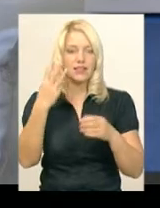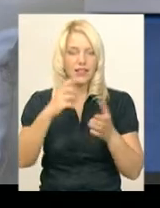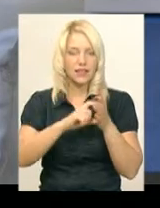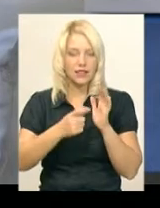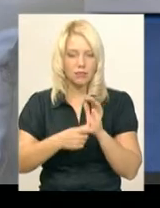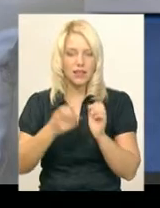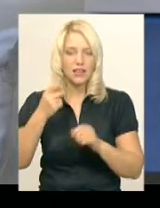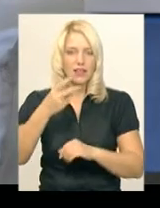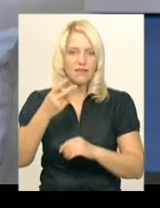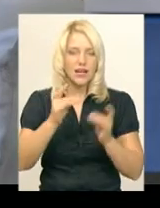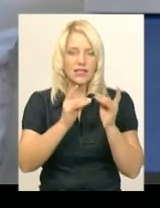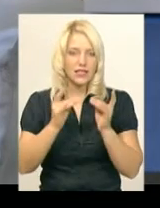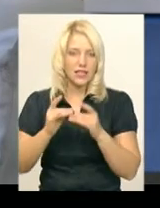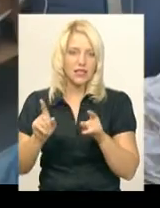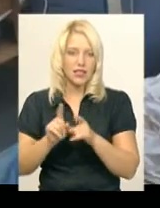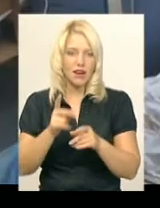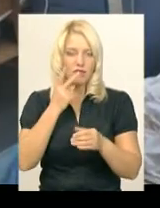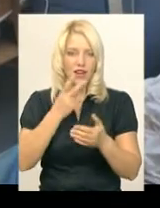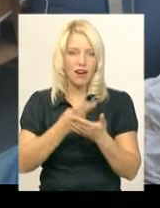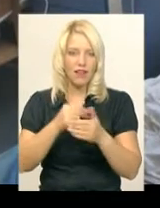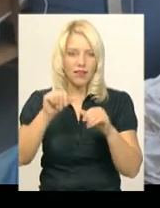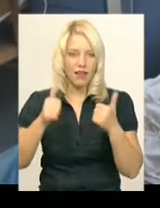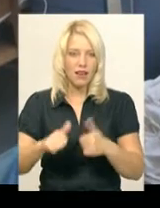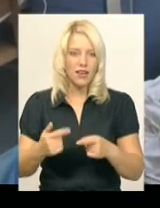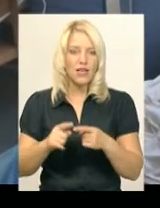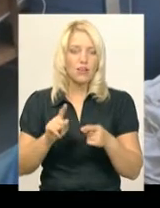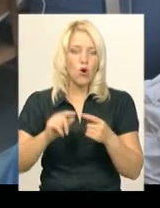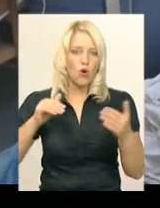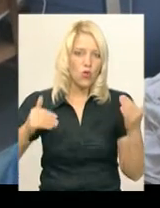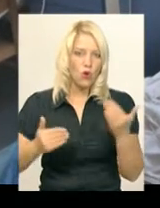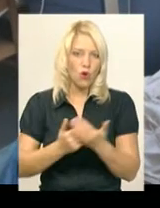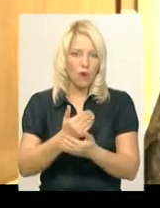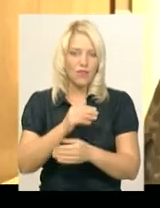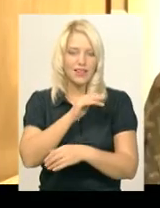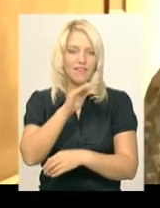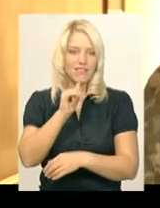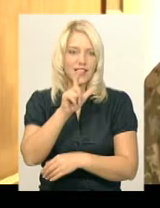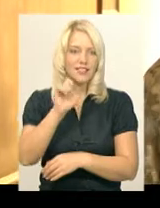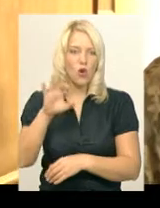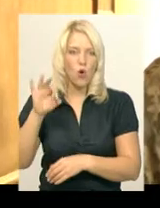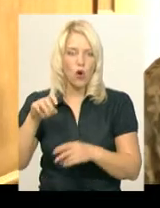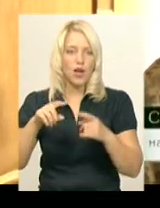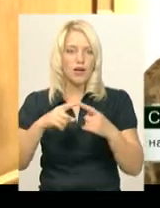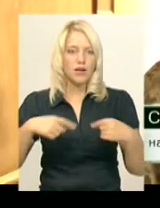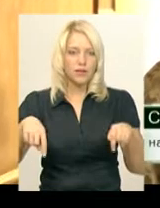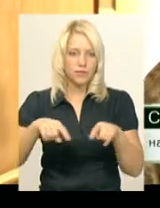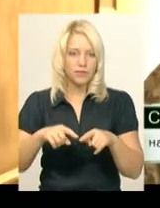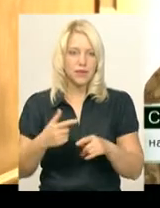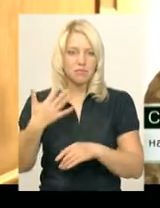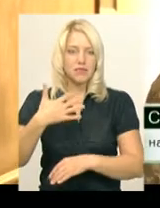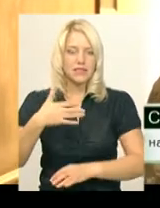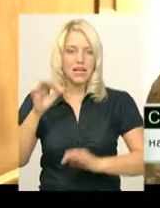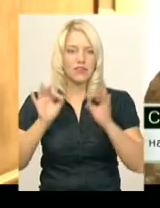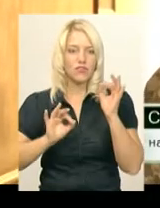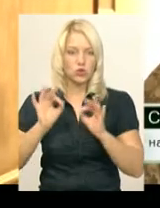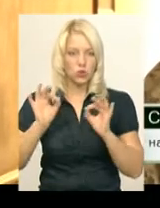фізіотерапевтичне відділення у Хмельницькому військовому шпиталі. Ремонт тут тривав півроку. 50 відсотків,